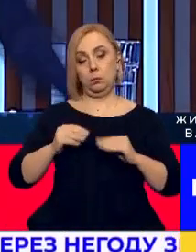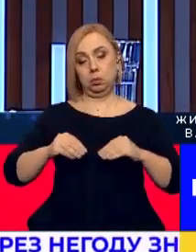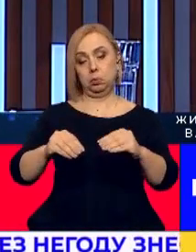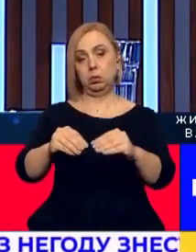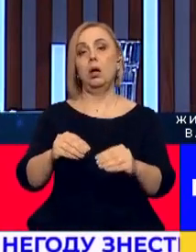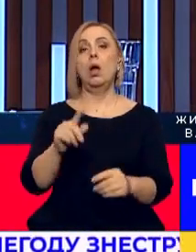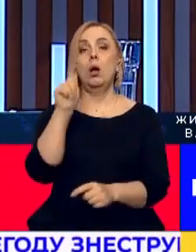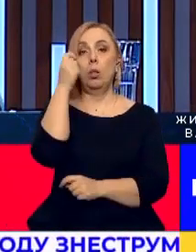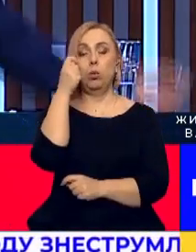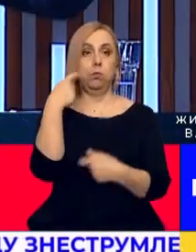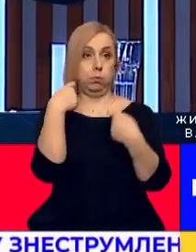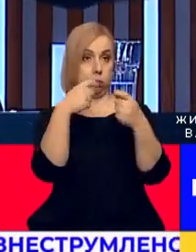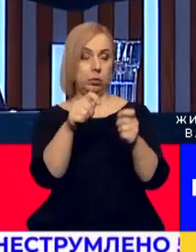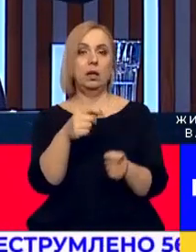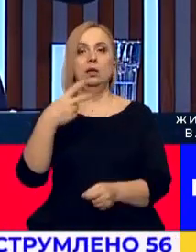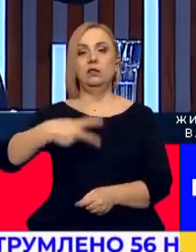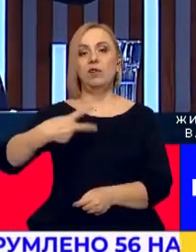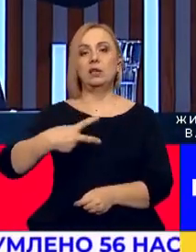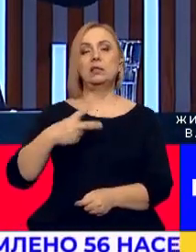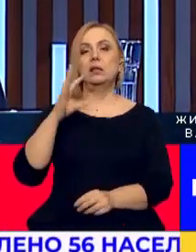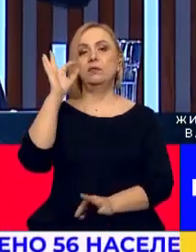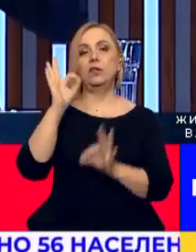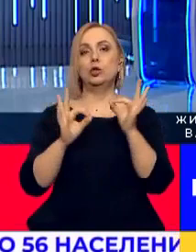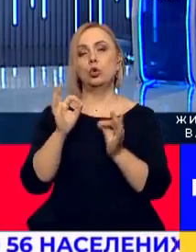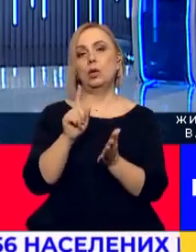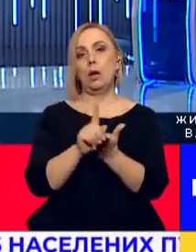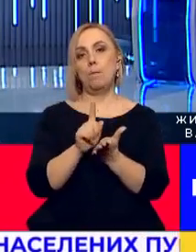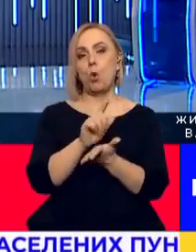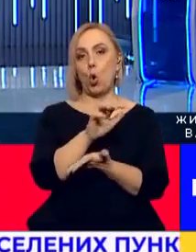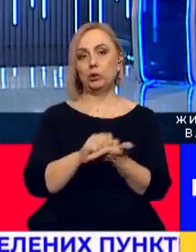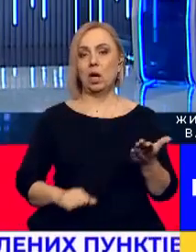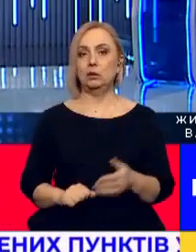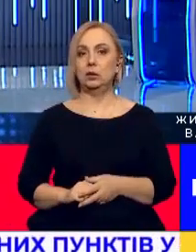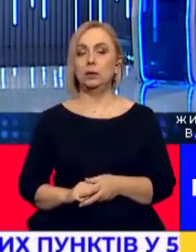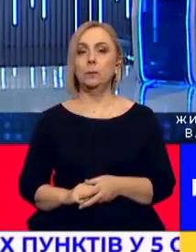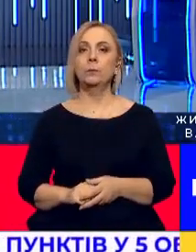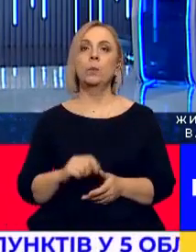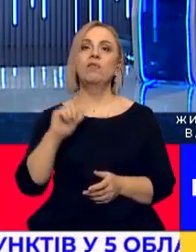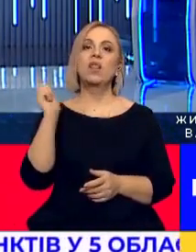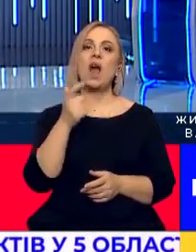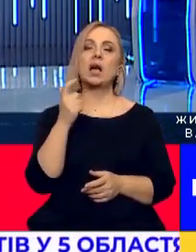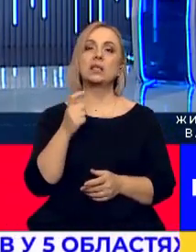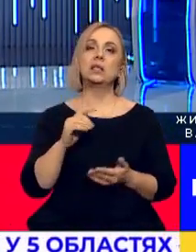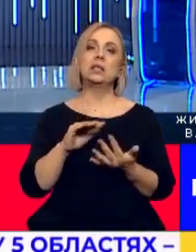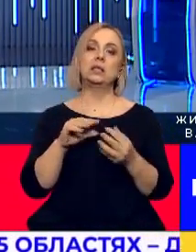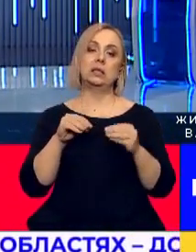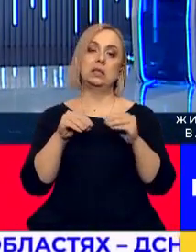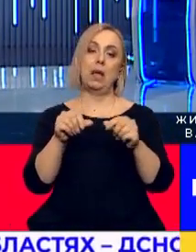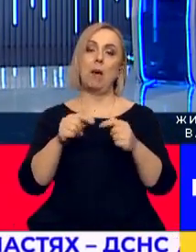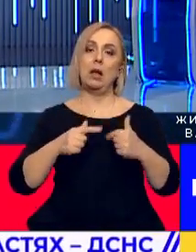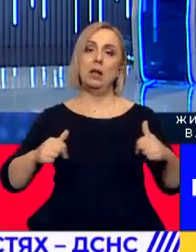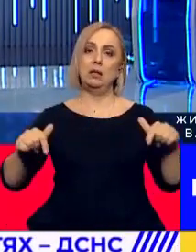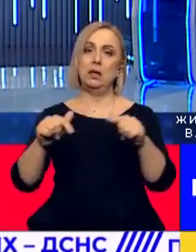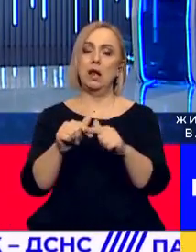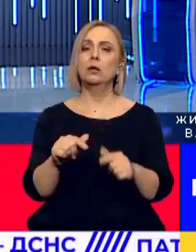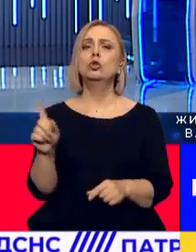20% повинна платити. Мінімальне податкове навантаження на власників земельних ділянок. Не ває значення, що ти заробив